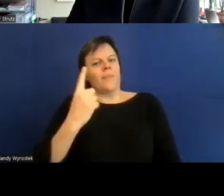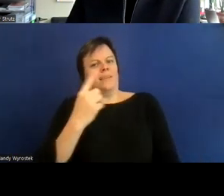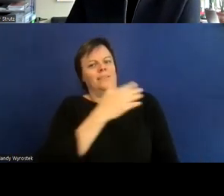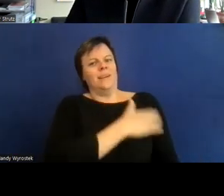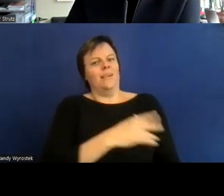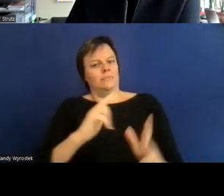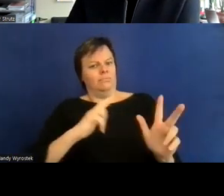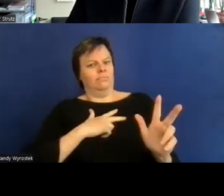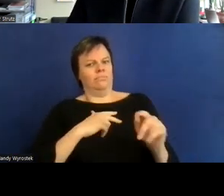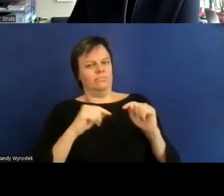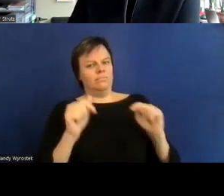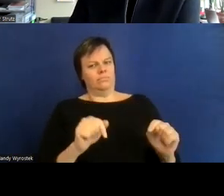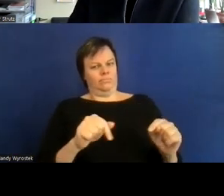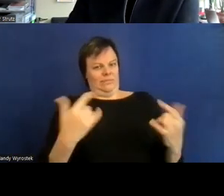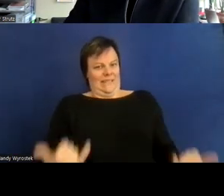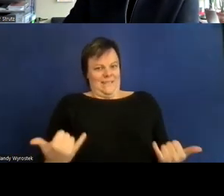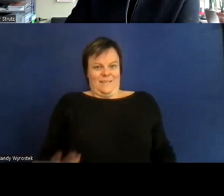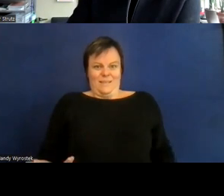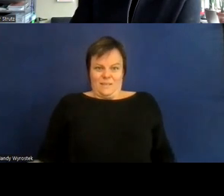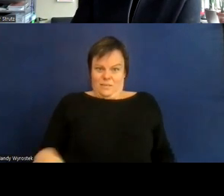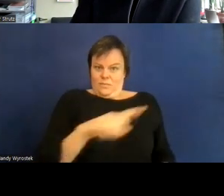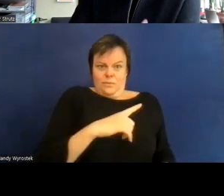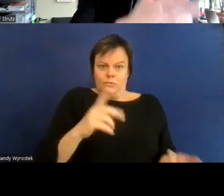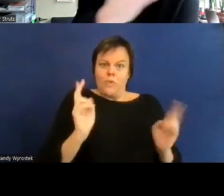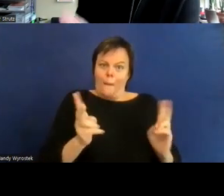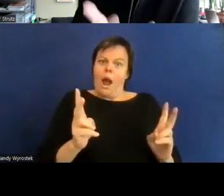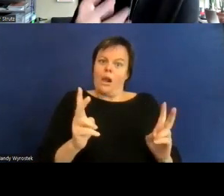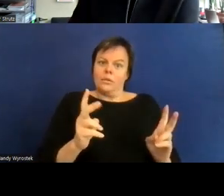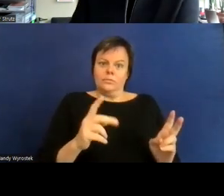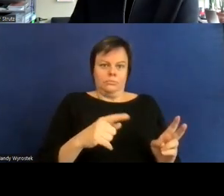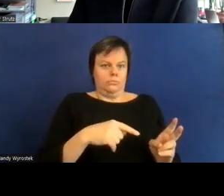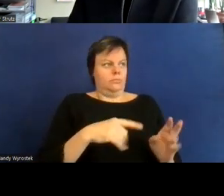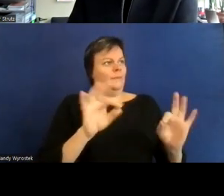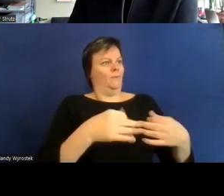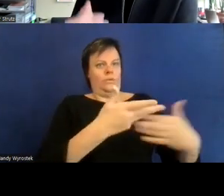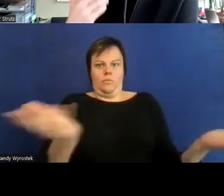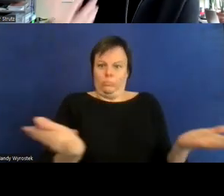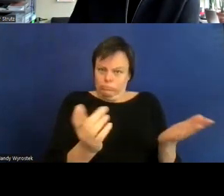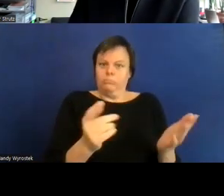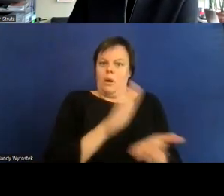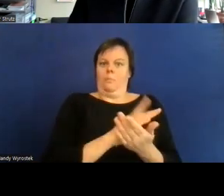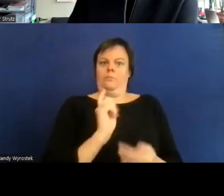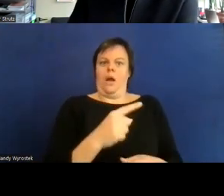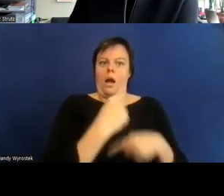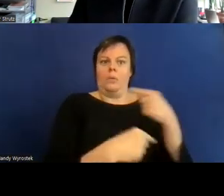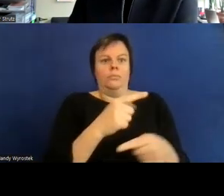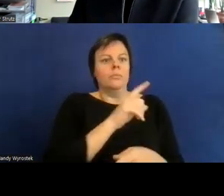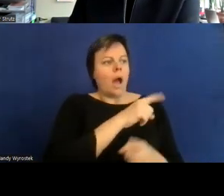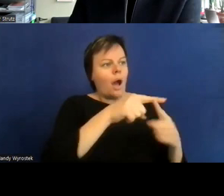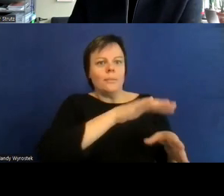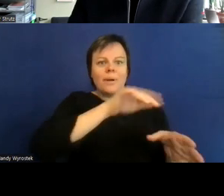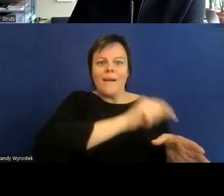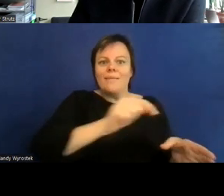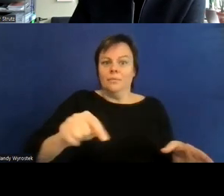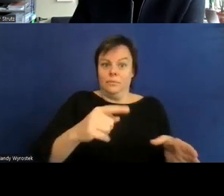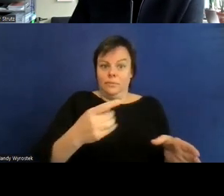funktioniert wird in anderen Bereichen mich auch behindern oder eben sobald ich sofort im Ausland bin und eine Sprache nicht sprechen kann und